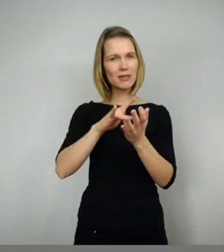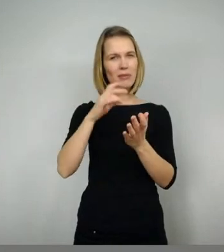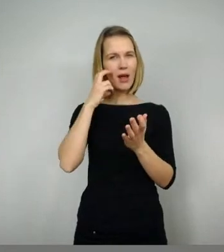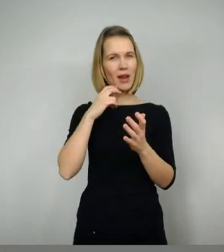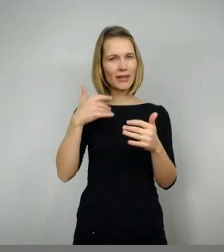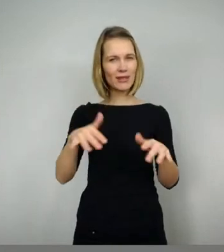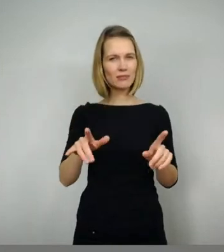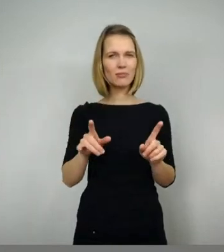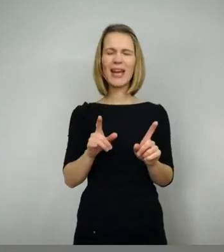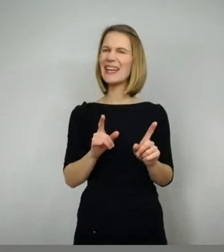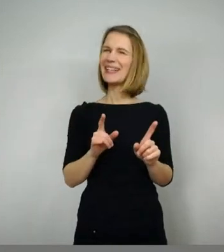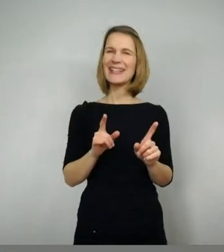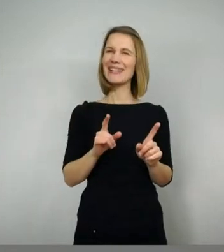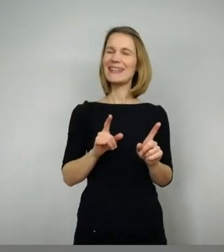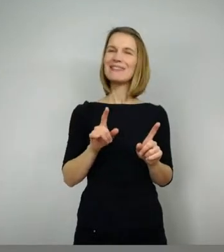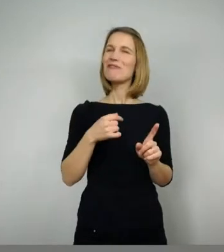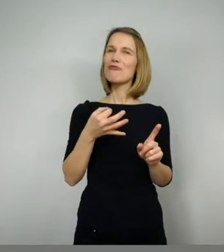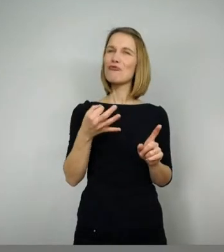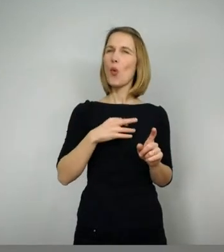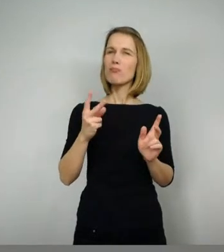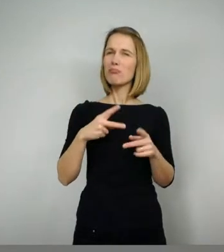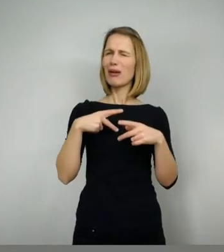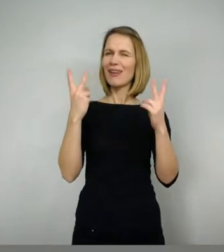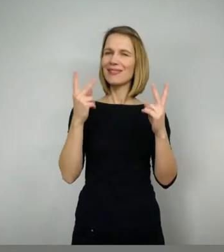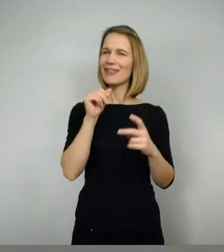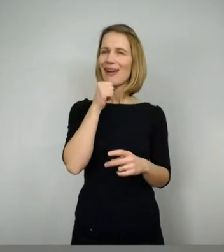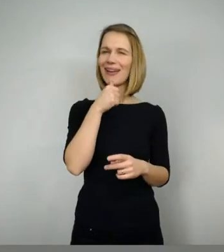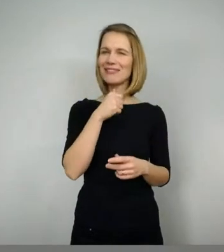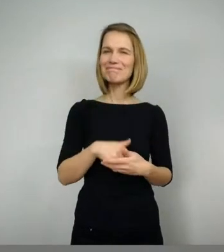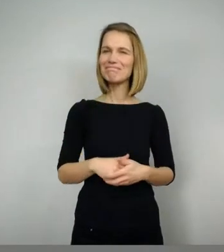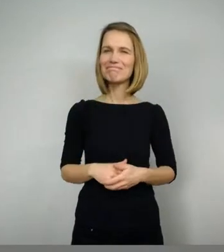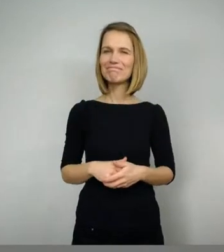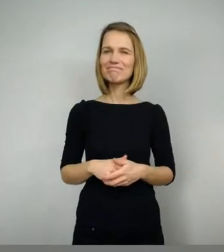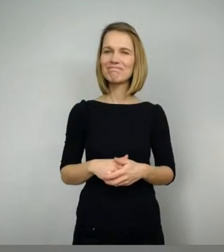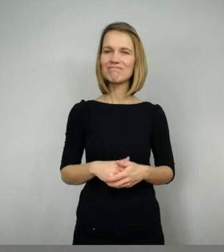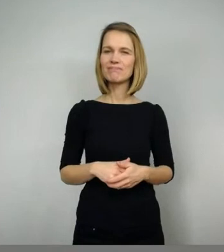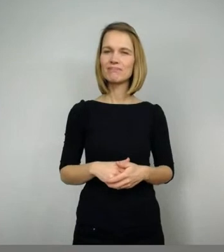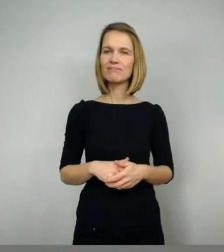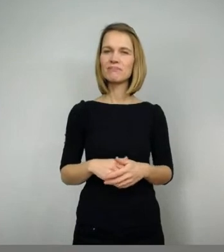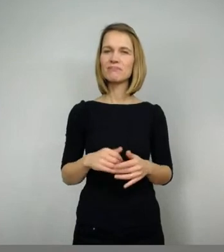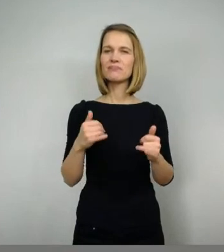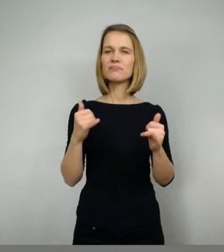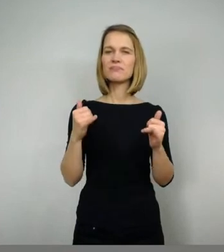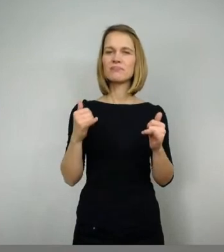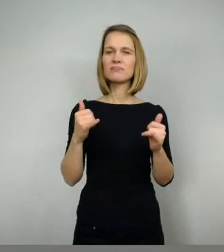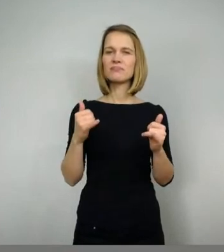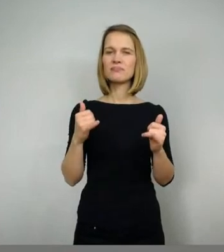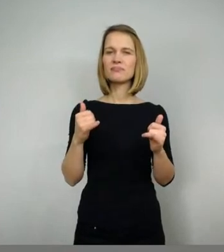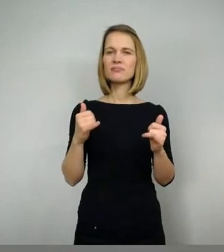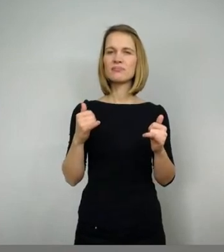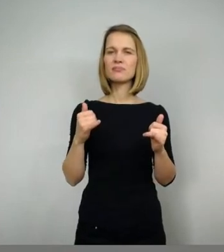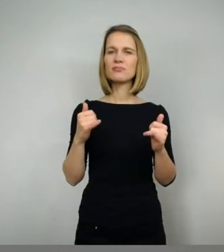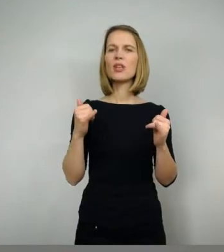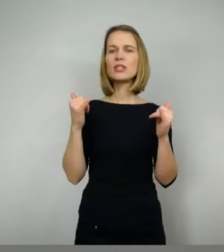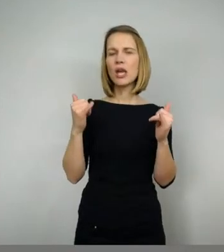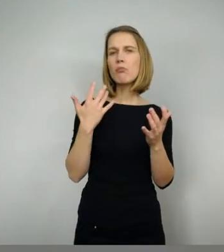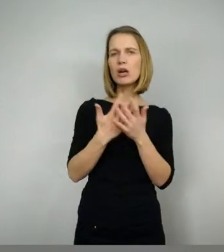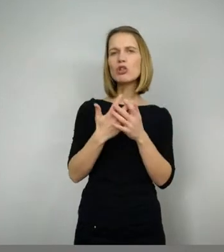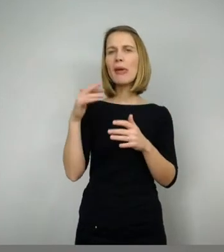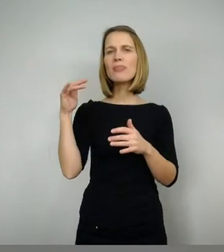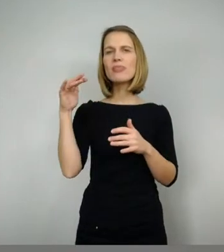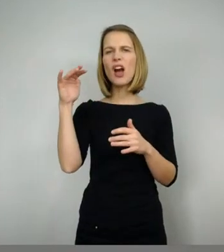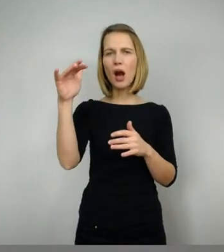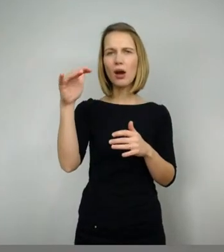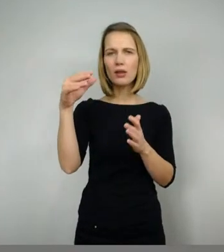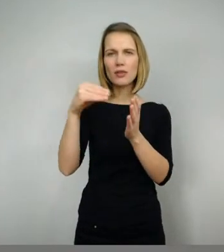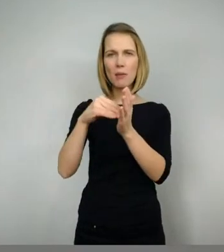wüsste. Nee. Also nicht wie so Einhörner oder sowas, Also die sind dann halt nicht der Held. Also wir haben jetzt hier den Drachen zum Beispiel. Dietrich